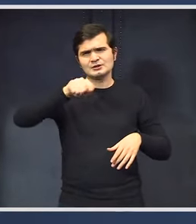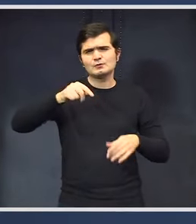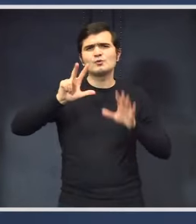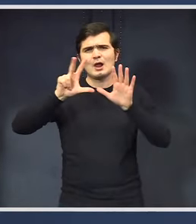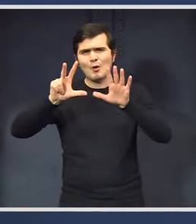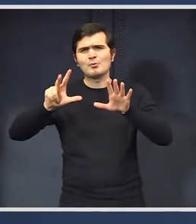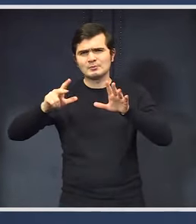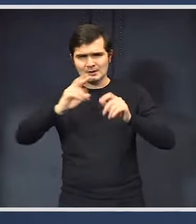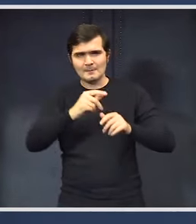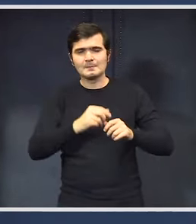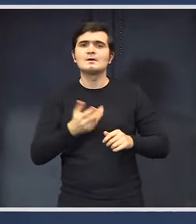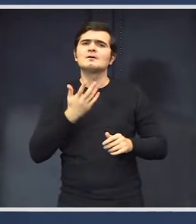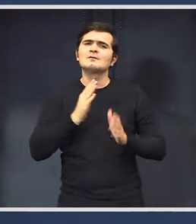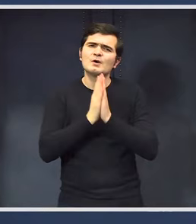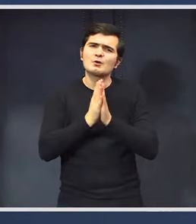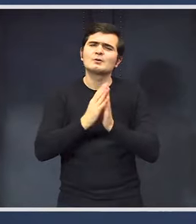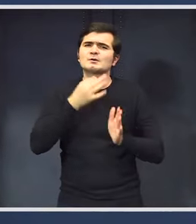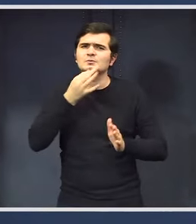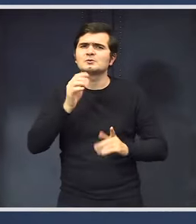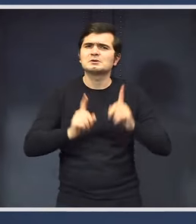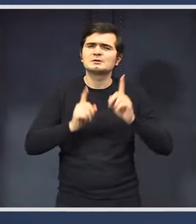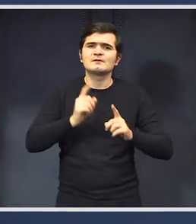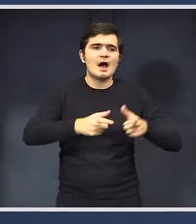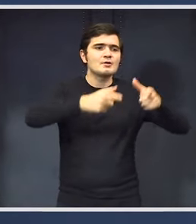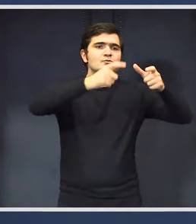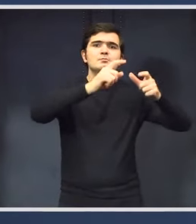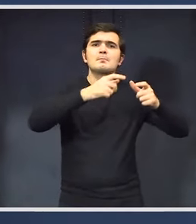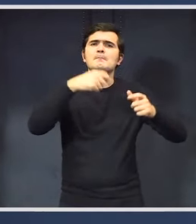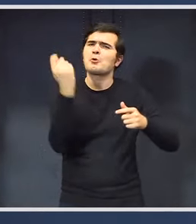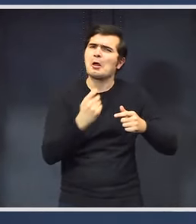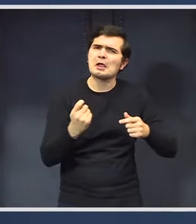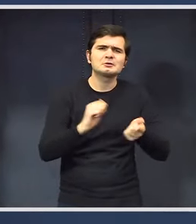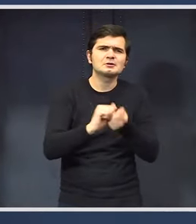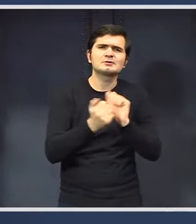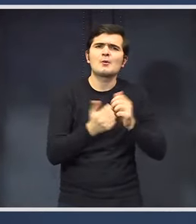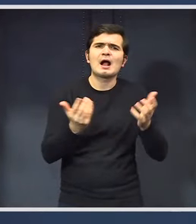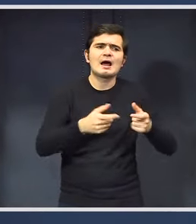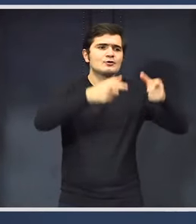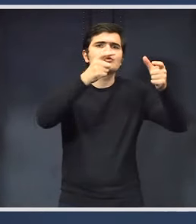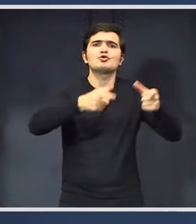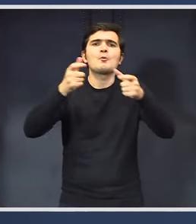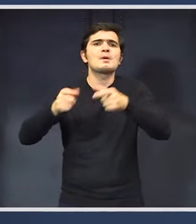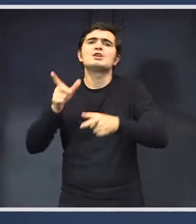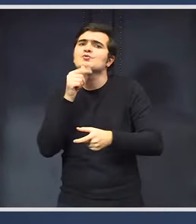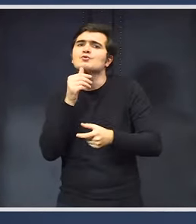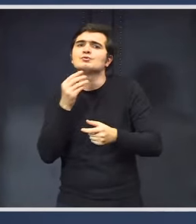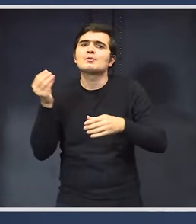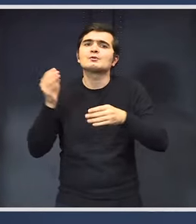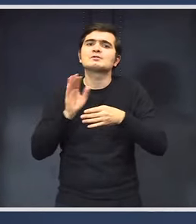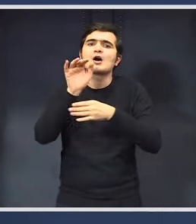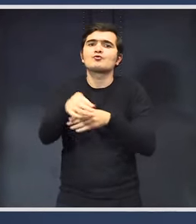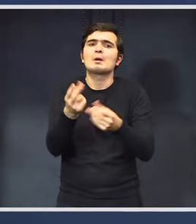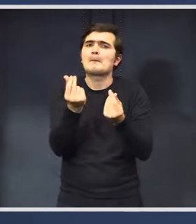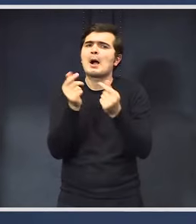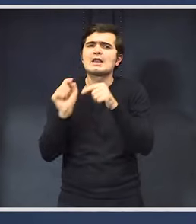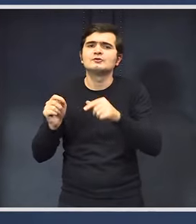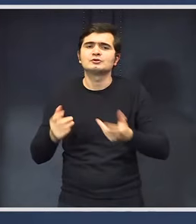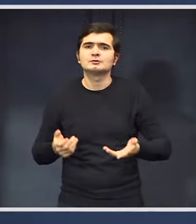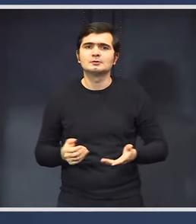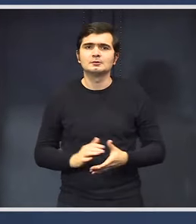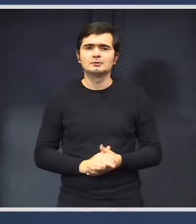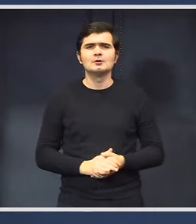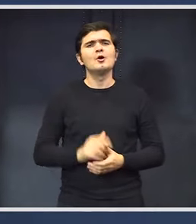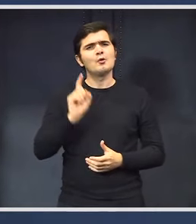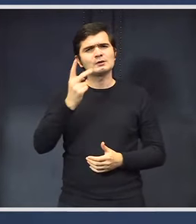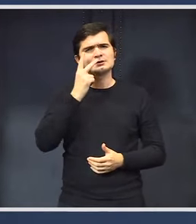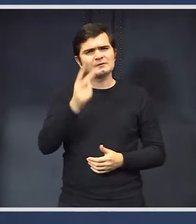aproape 61 de miliarde. Vă rog să precizați câteva domenii majore sau proiecte majore către care vor merge aceste investiții. În primul rând,